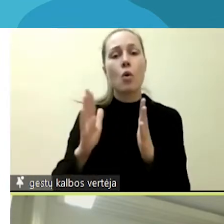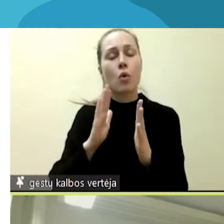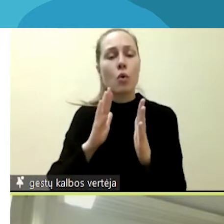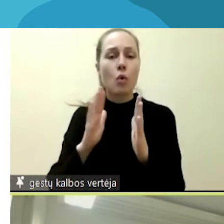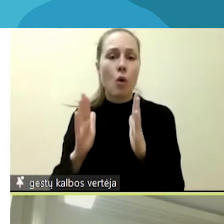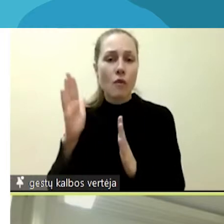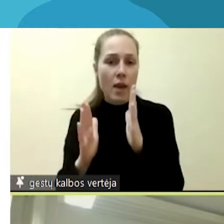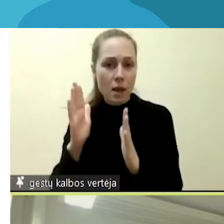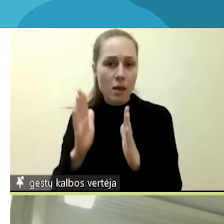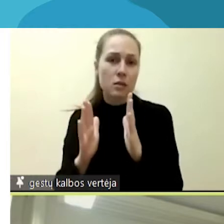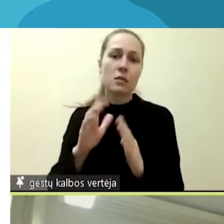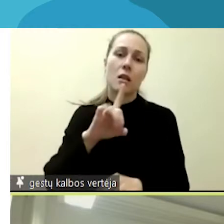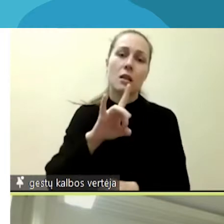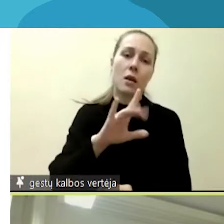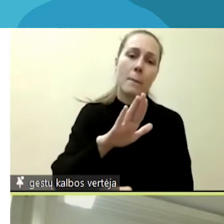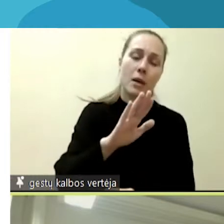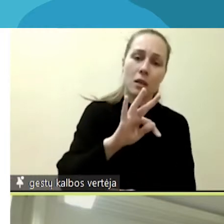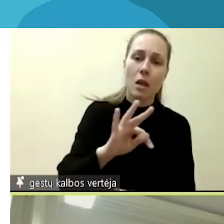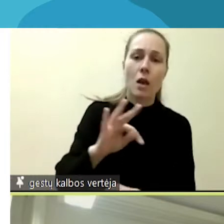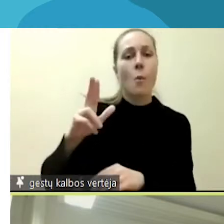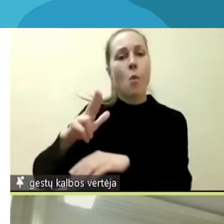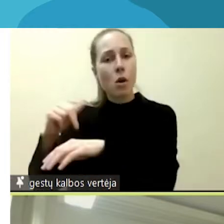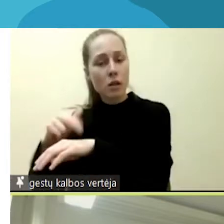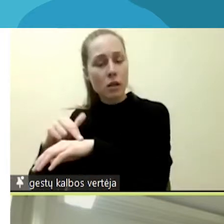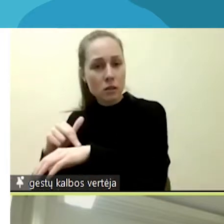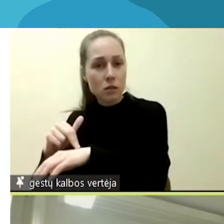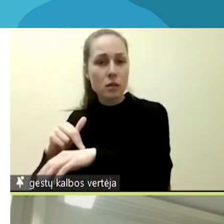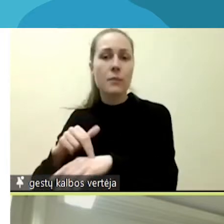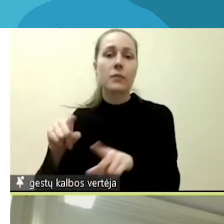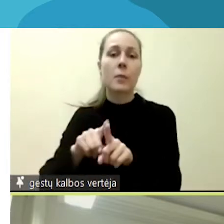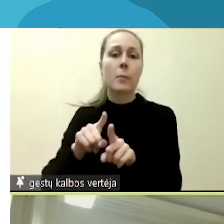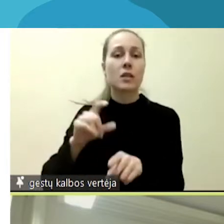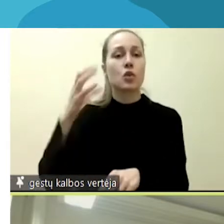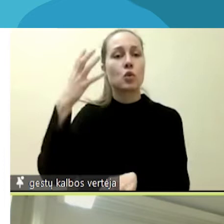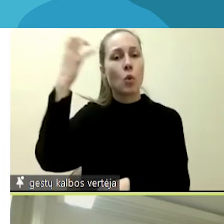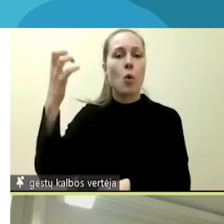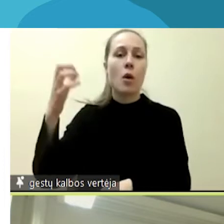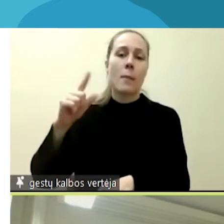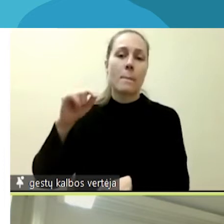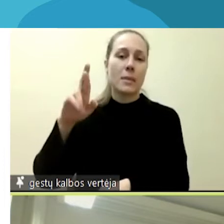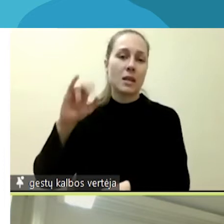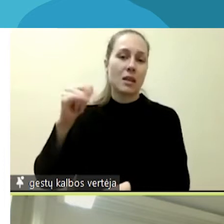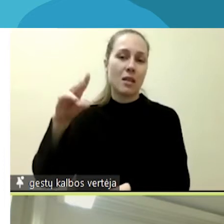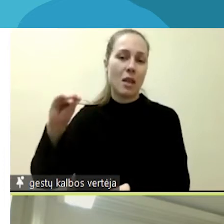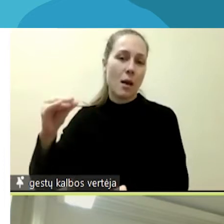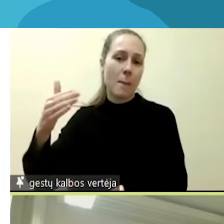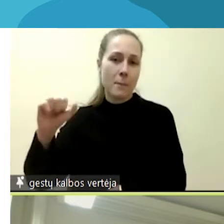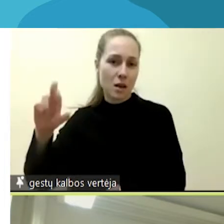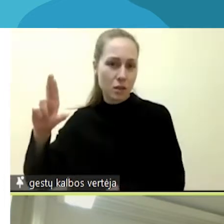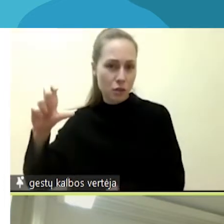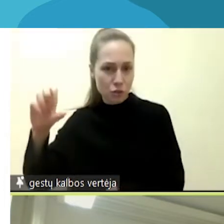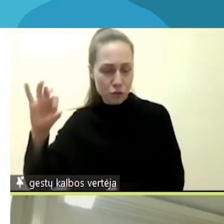policija. vyko Stogholmo Pride maršas, buvo įkurta Švedijos gėjų policijos